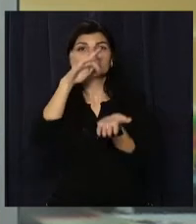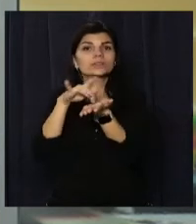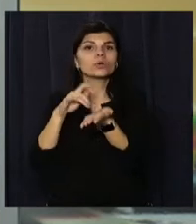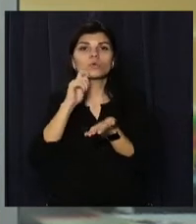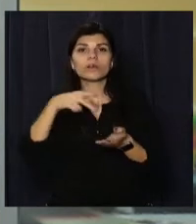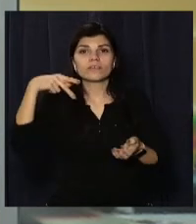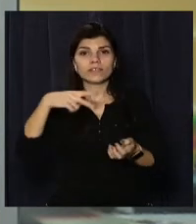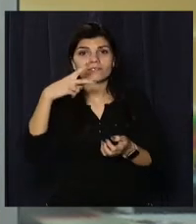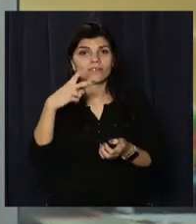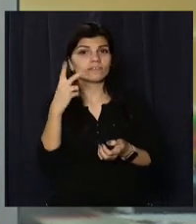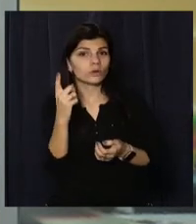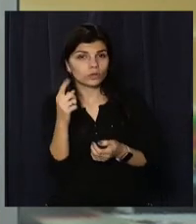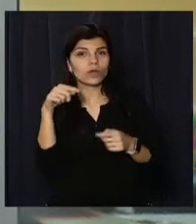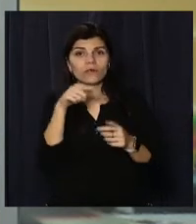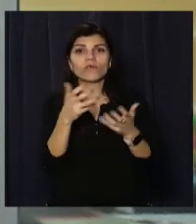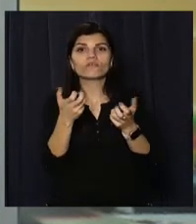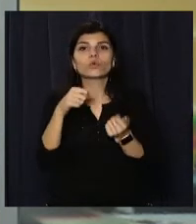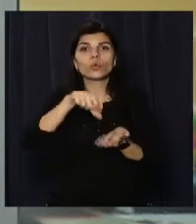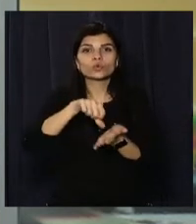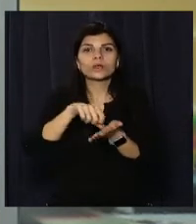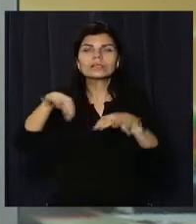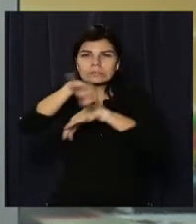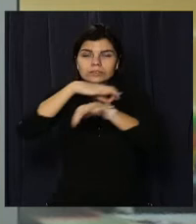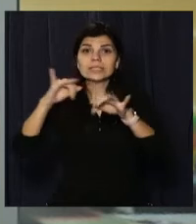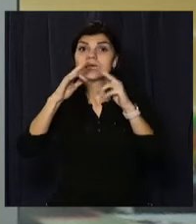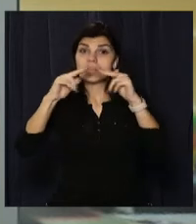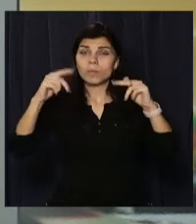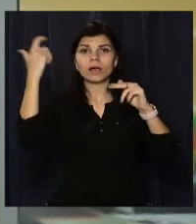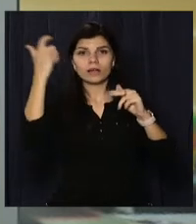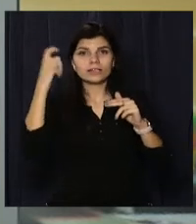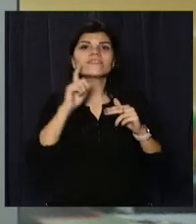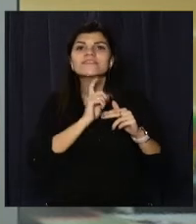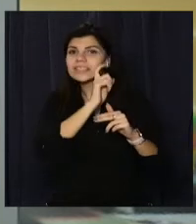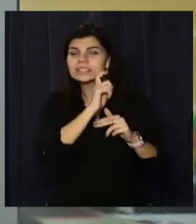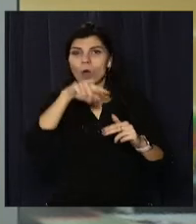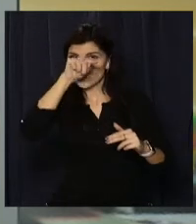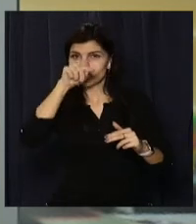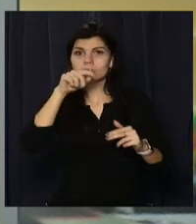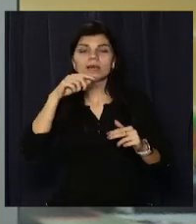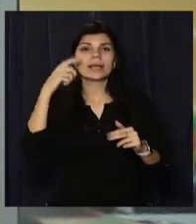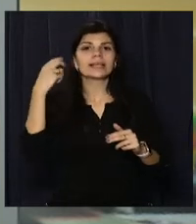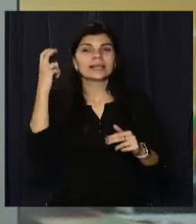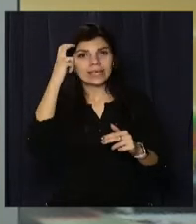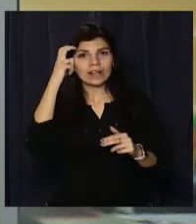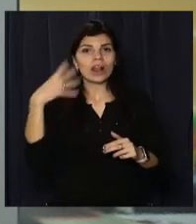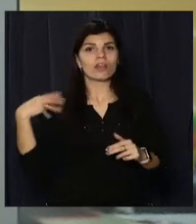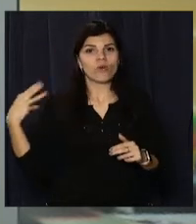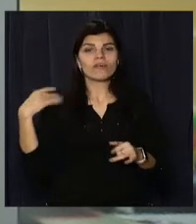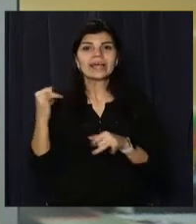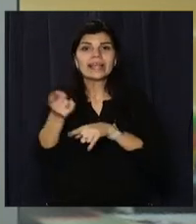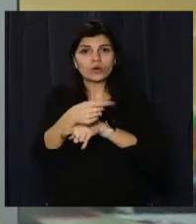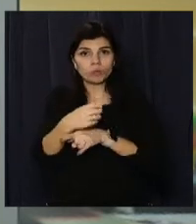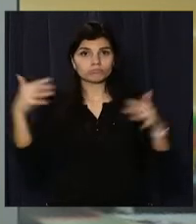-2021». У ньому взяли участь архітектори з Дніпра, Харкова, Вінниці, Луцька, Києва, Львова та Тернополя.